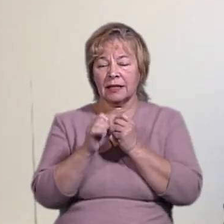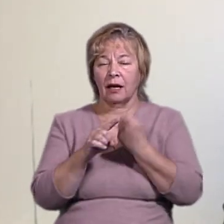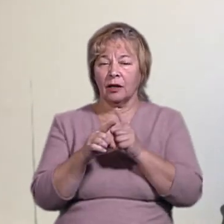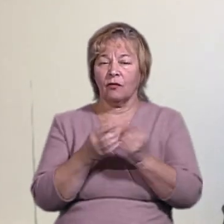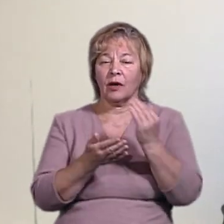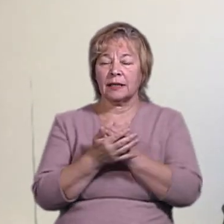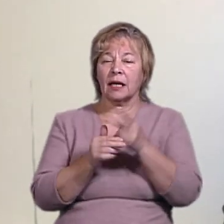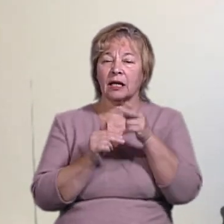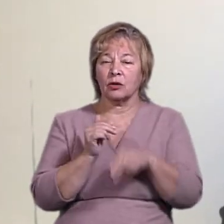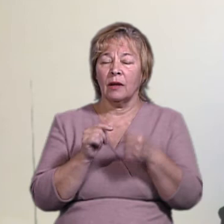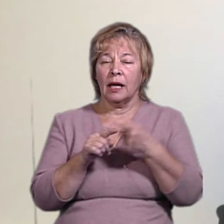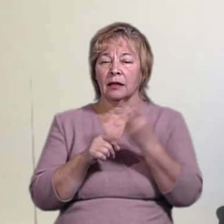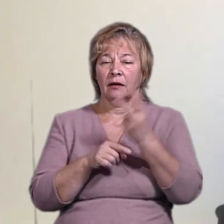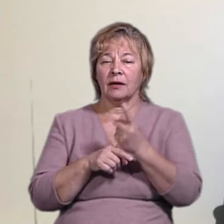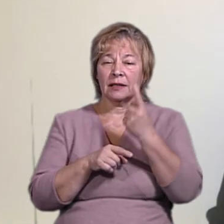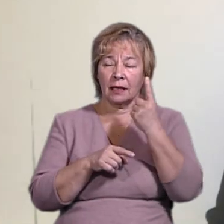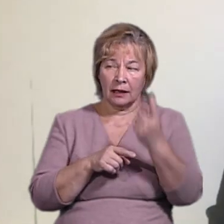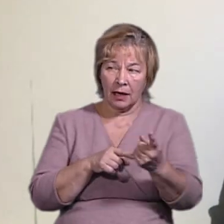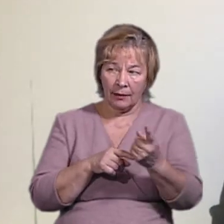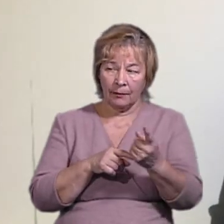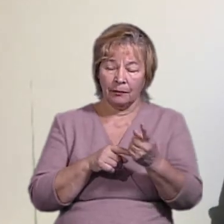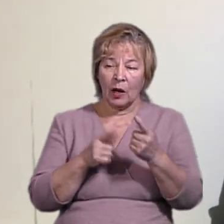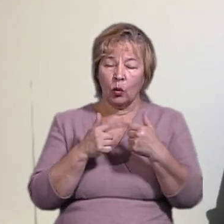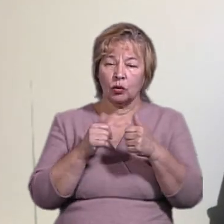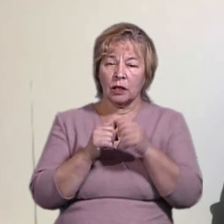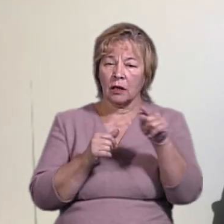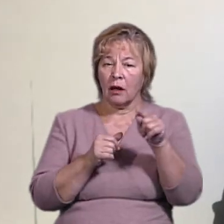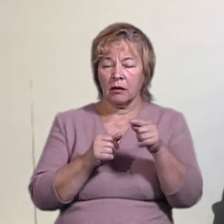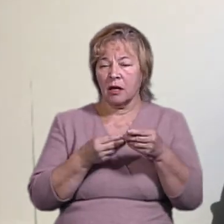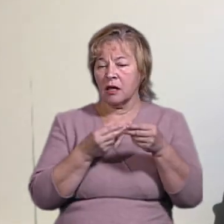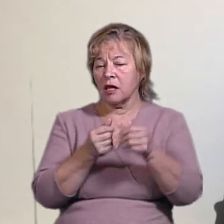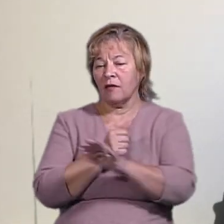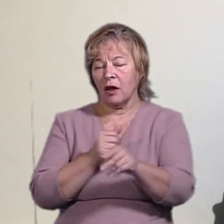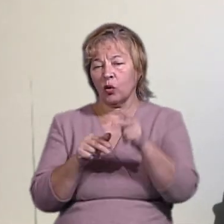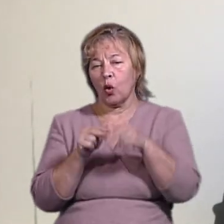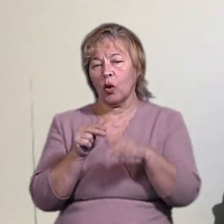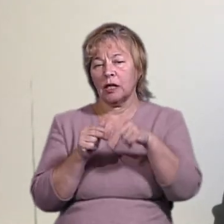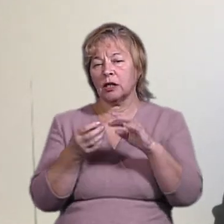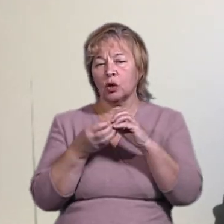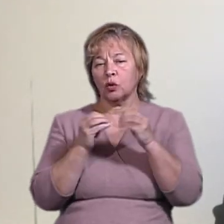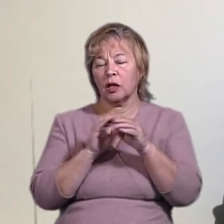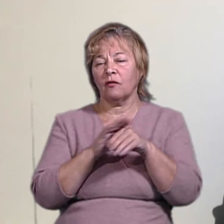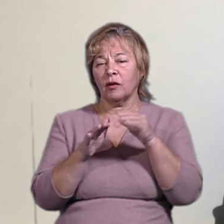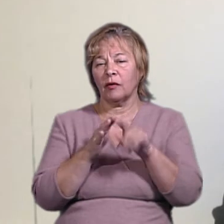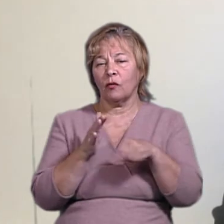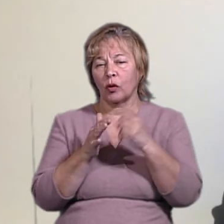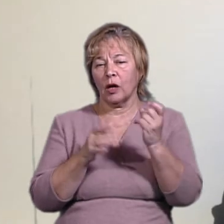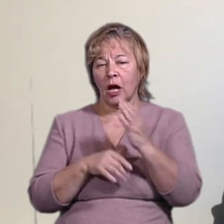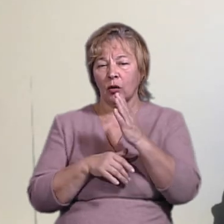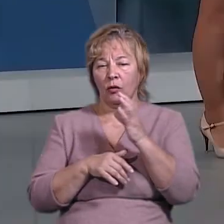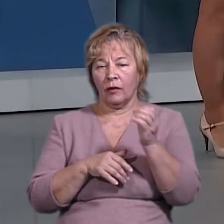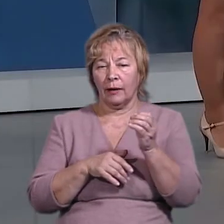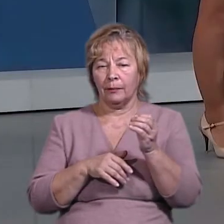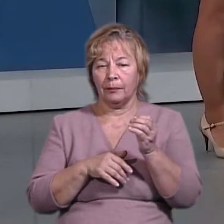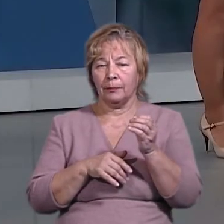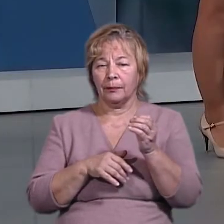кінців ці 21, з вами зараз дільниця, вони не впливають на кінцевий результат виборів в місті Харкові. Але